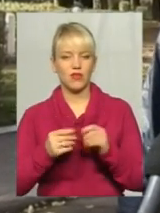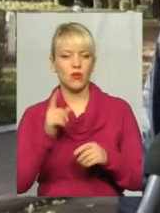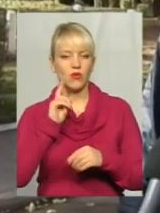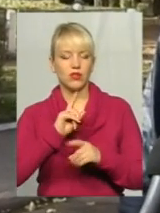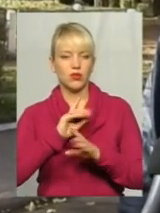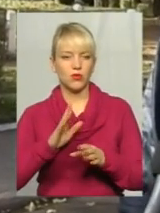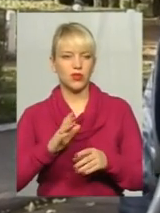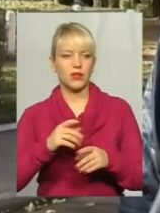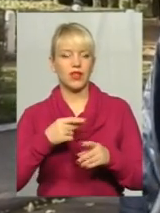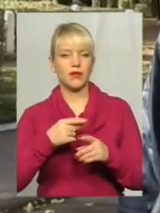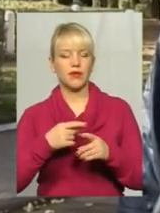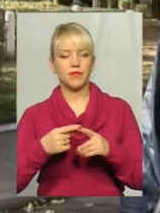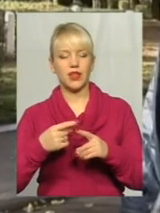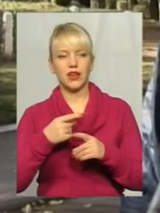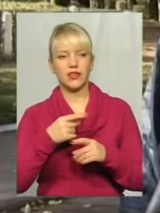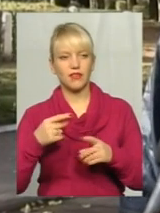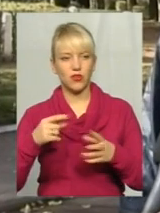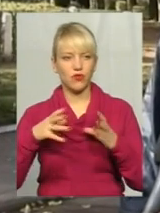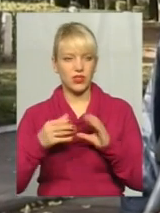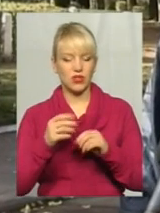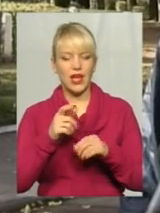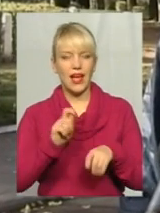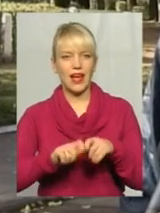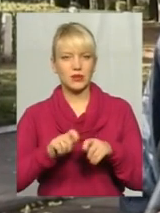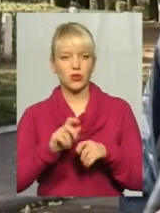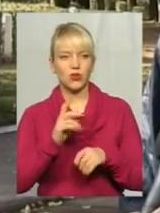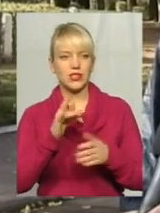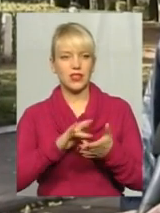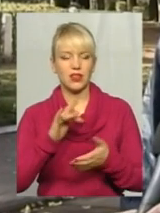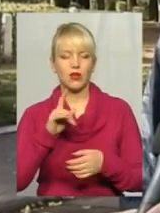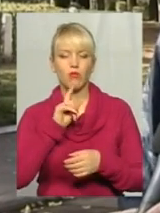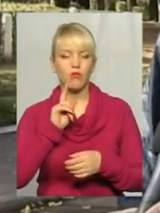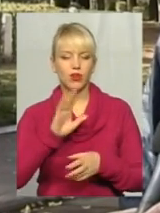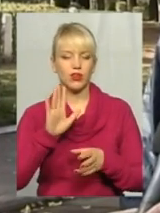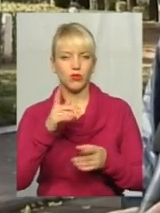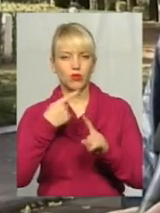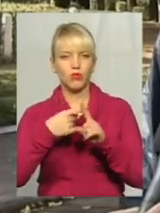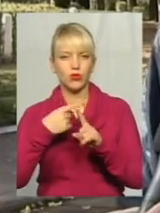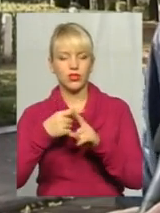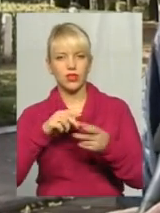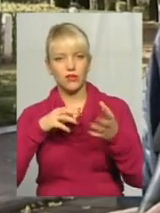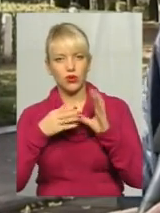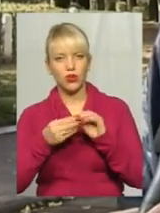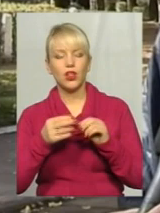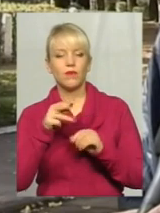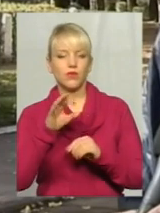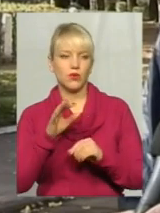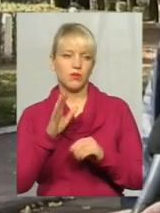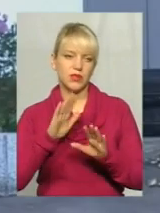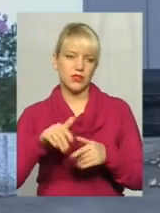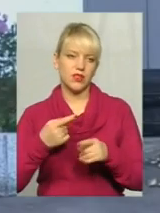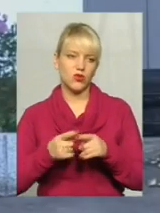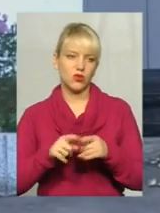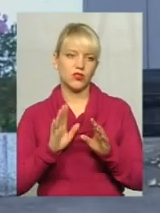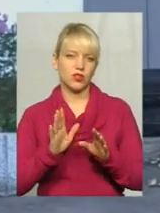експертного центру, і позачерговий технічний огляд позитивний, після цього ліфт ведеться в експлуатацію.